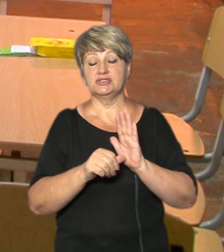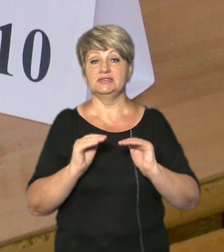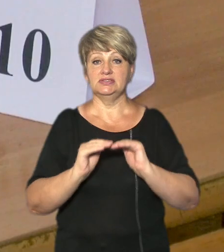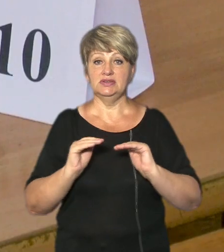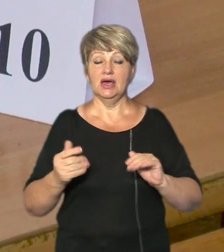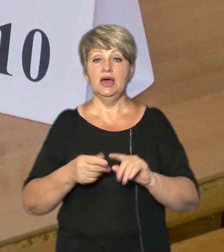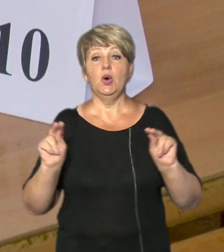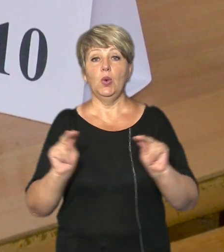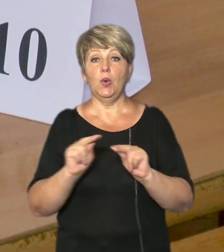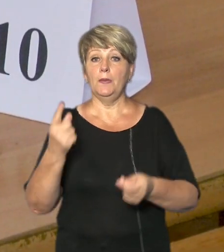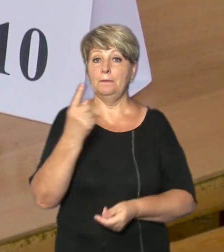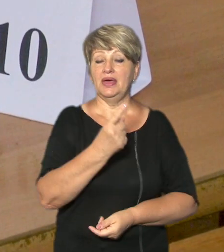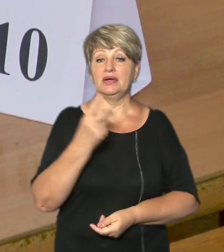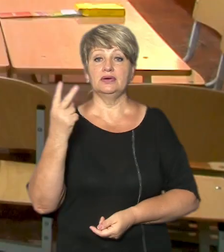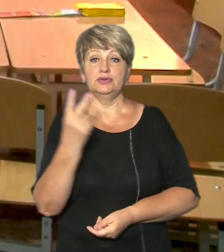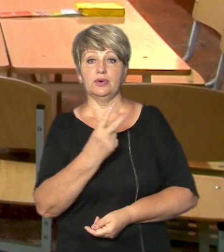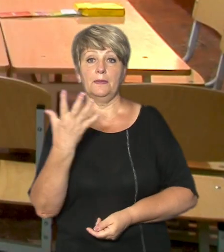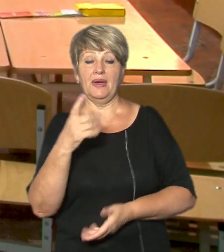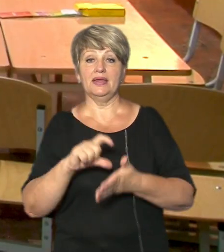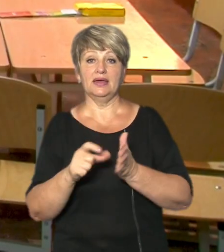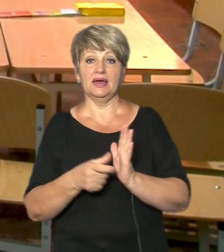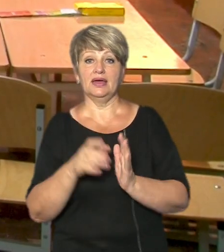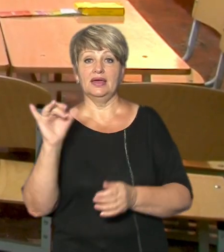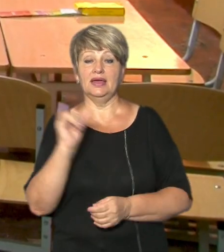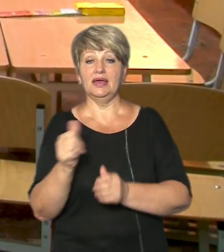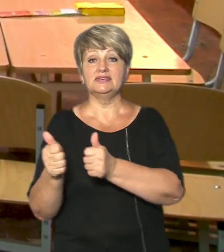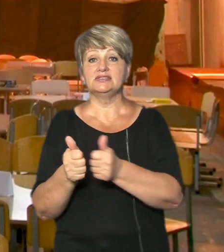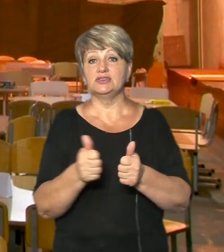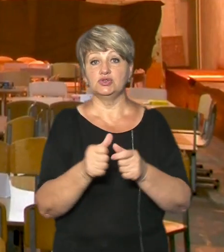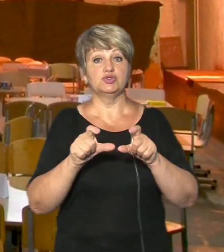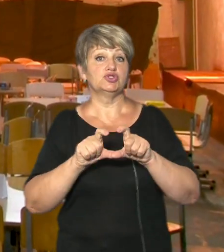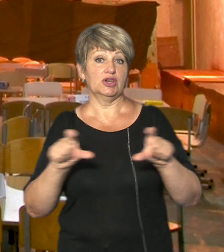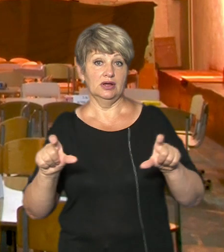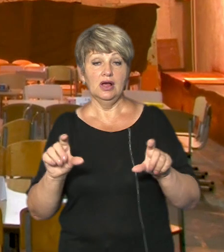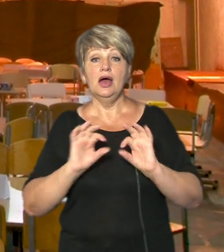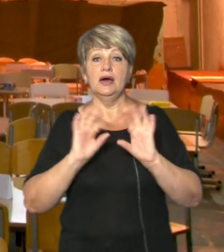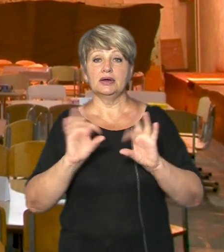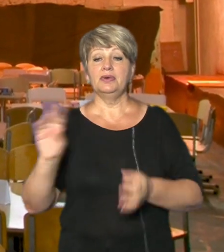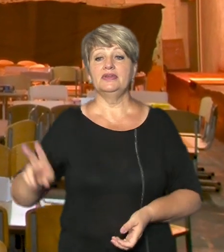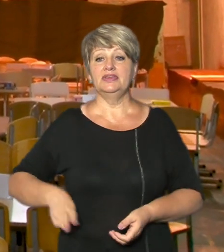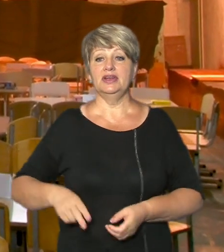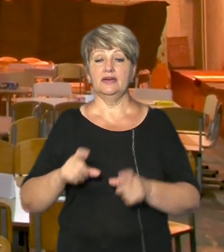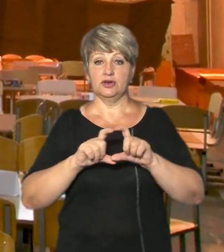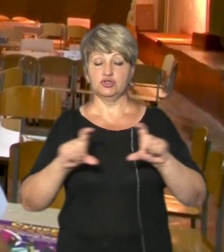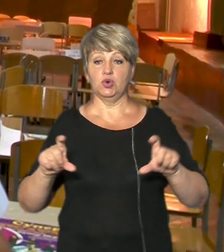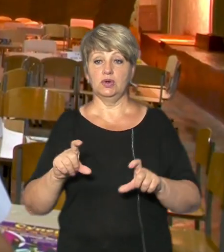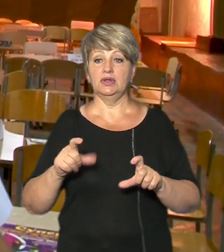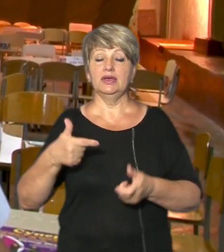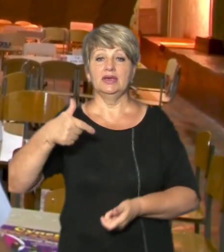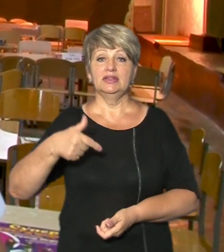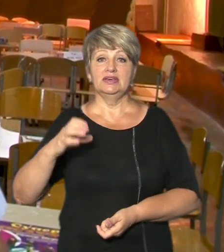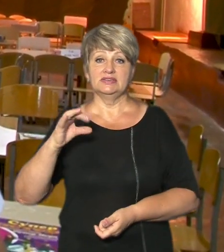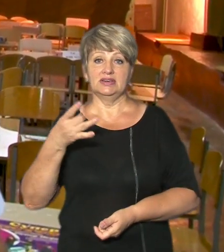це учні першого другого та п'ятого класів та першачки сусідніх шкіл розповідає директор школи Геннадій Скирда до